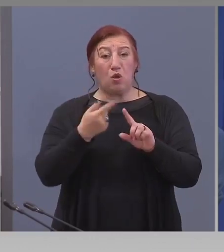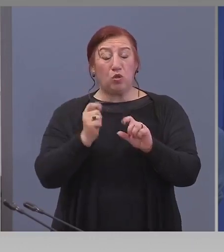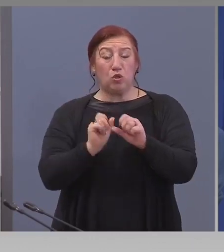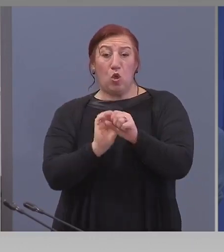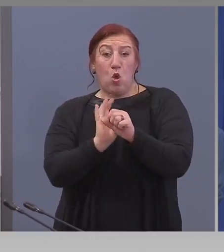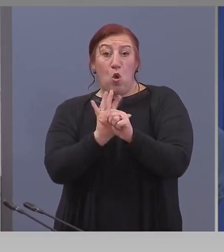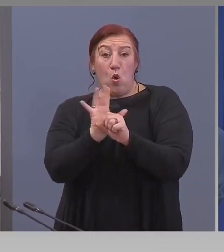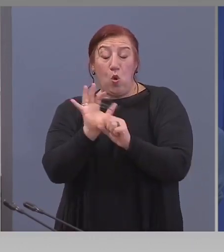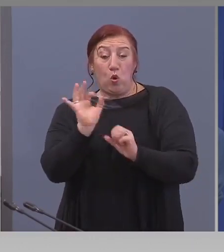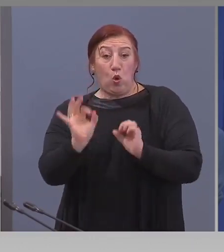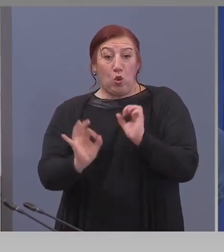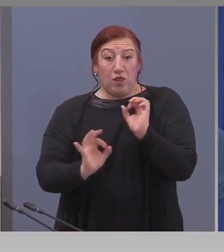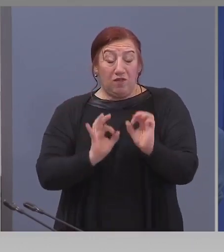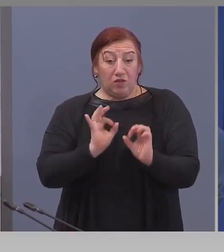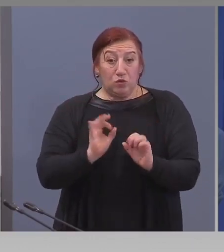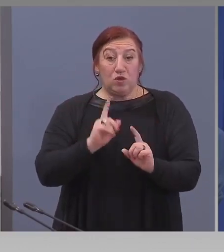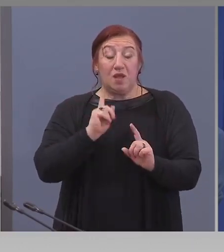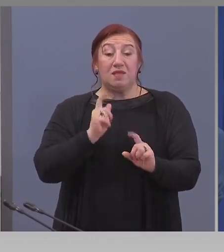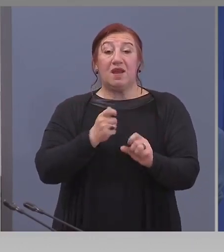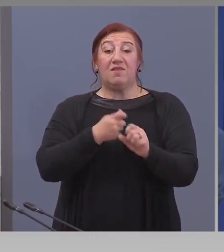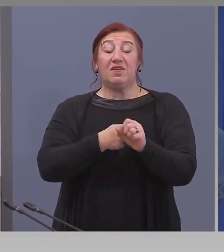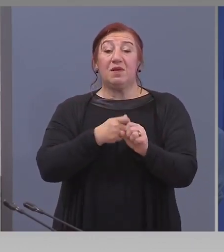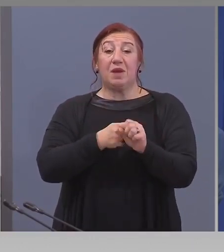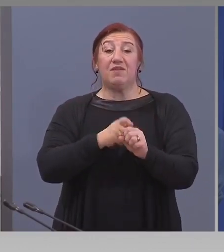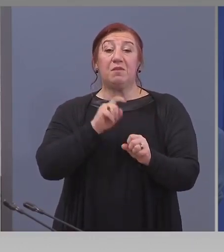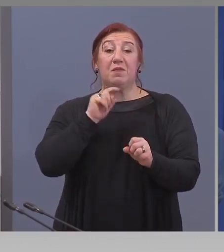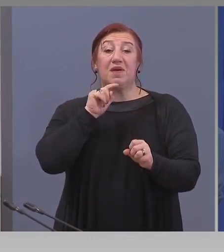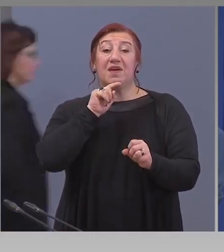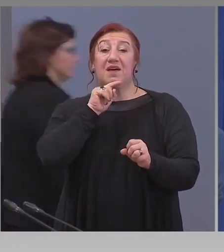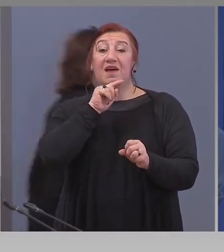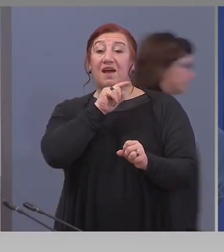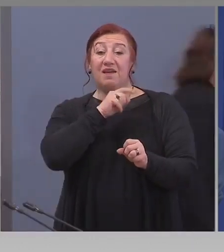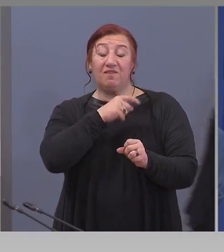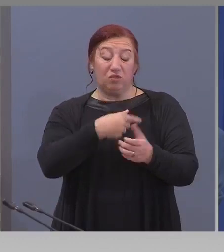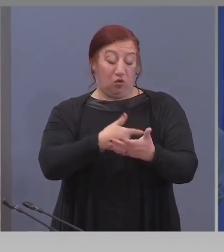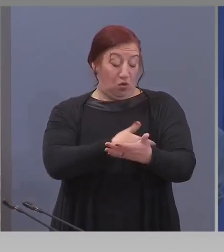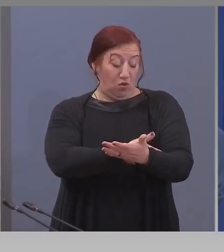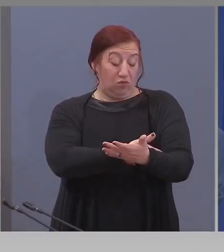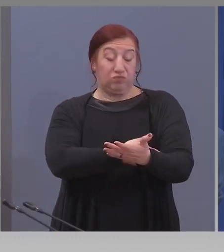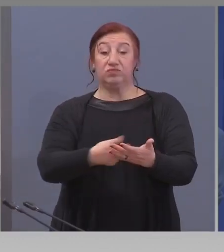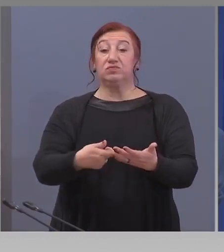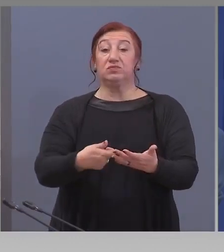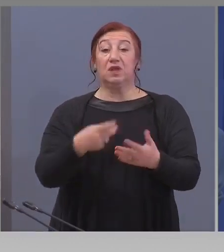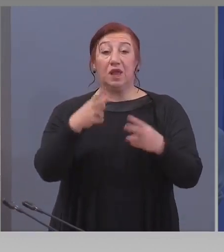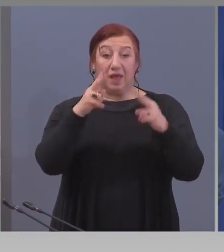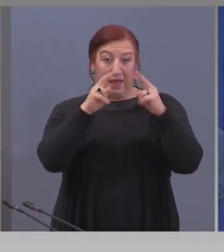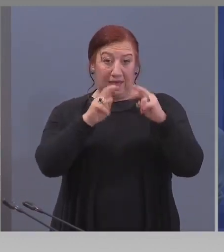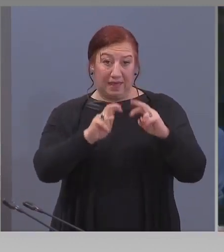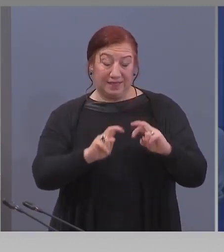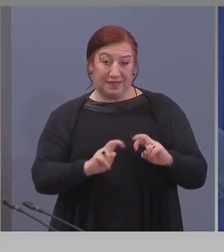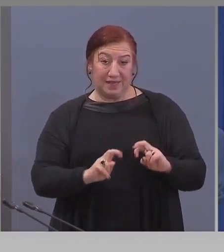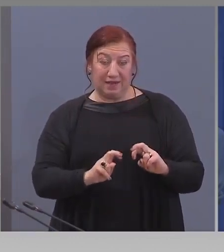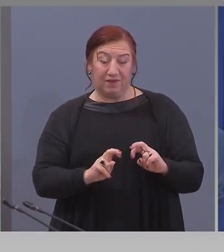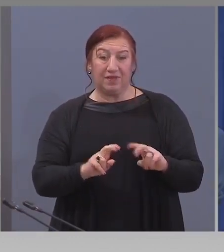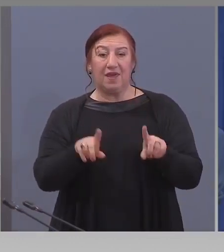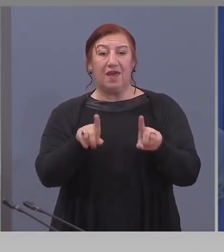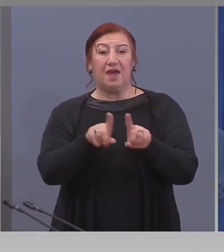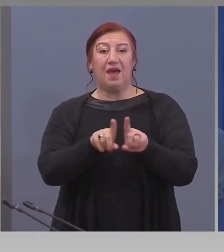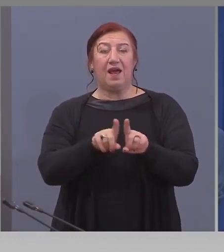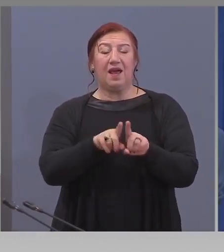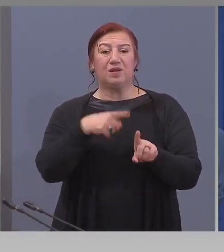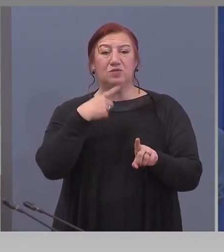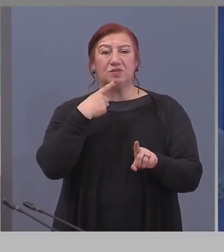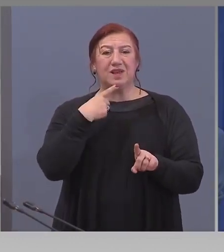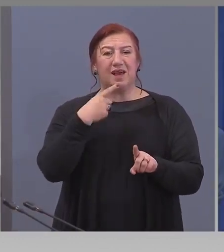коронавируса, трябва да се направи серологично изследване. Това, което се казва с